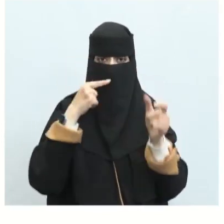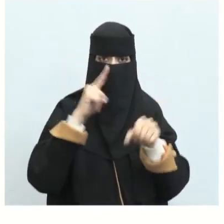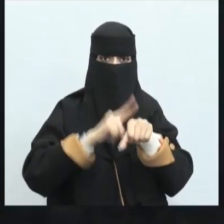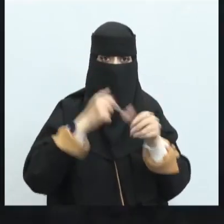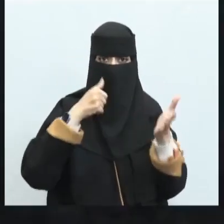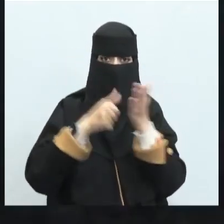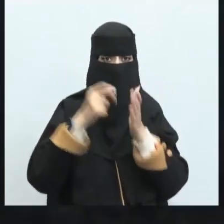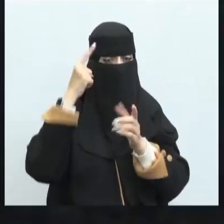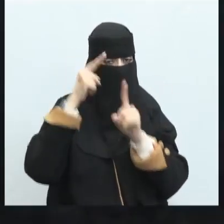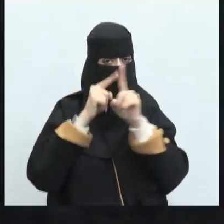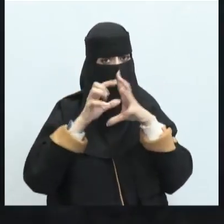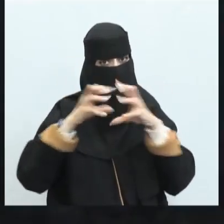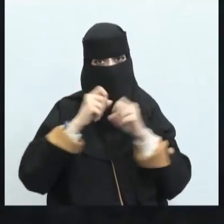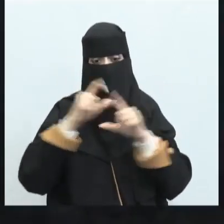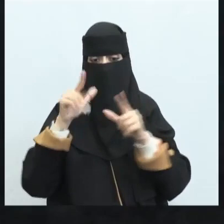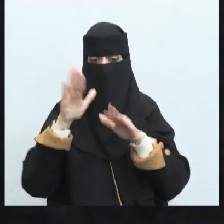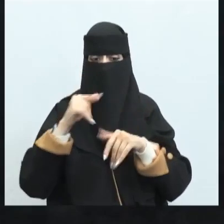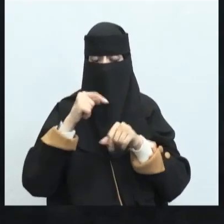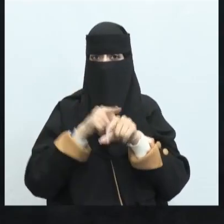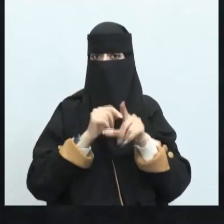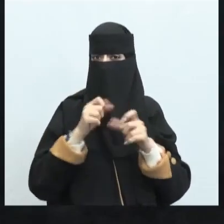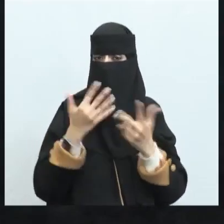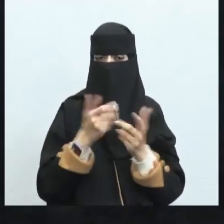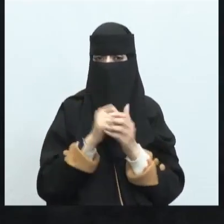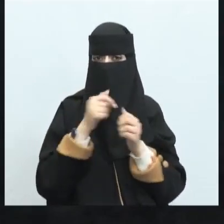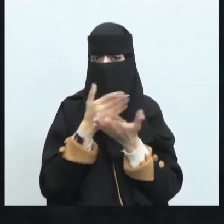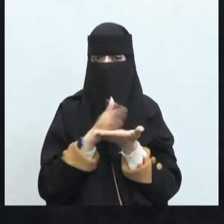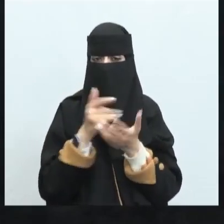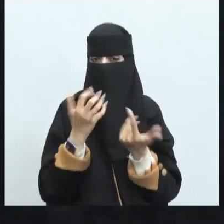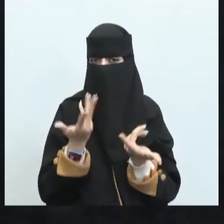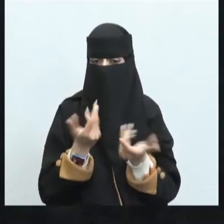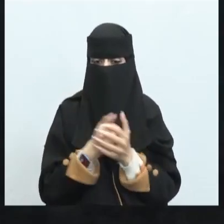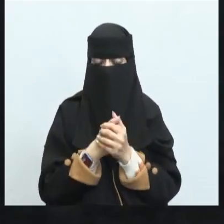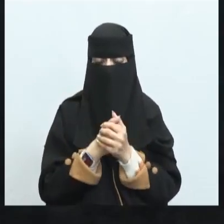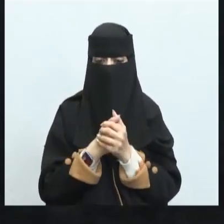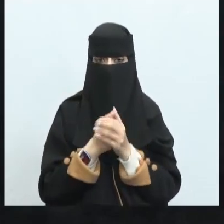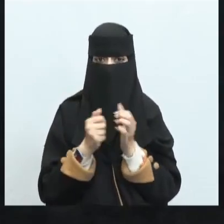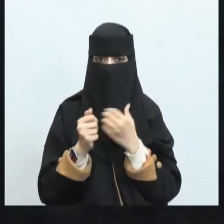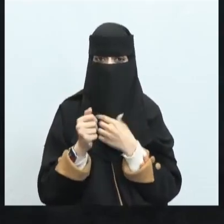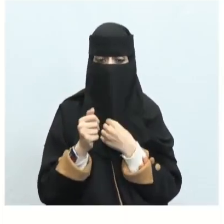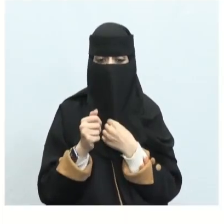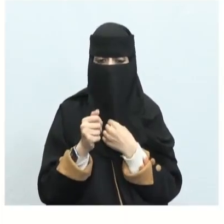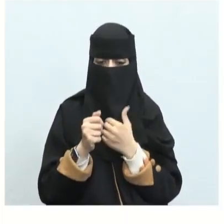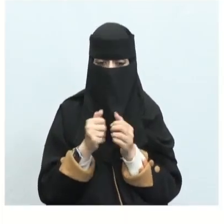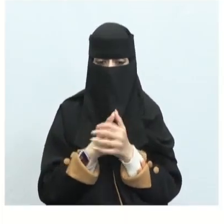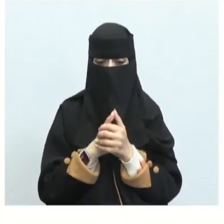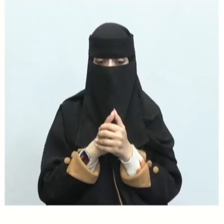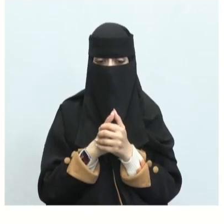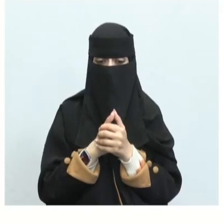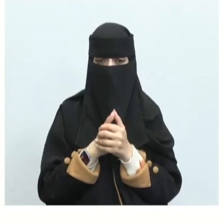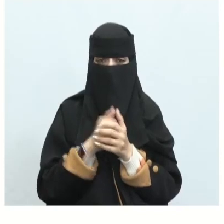حتى يعرف المعنى بشكل كبير وذلك يعني أن المعاني الجاهلية خالية من ماذا؟ جميل خالية من